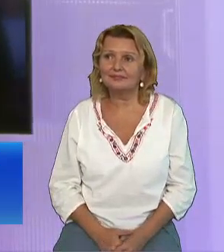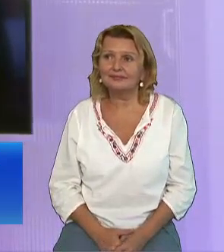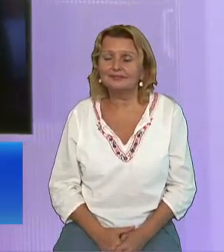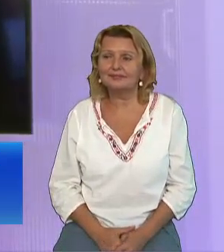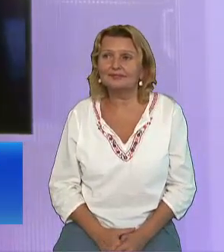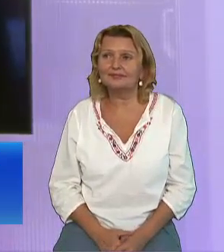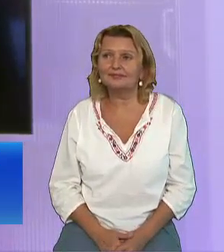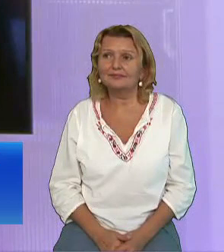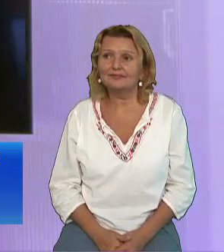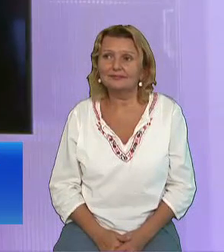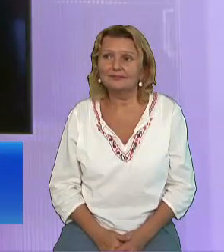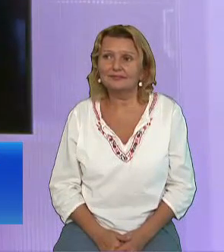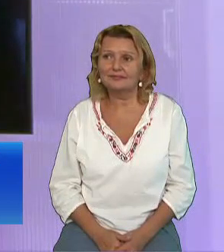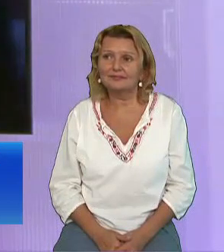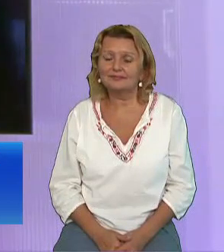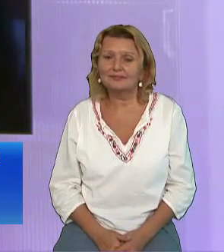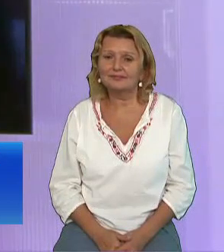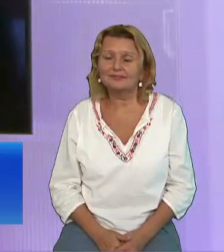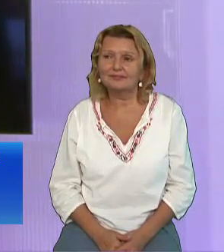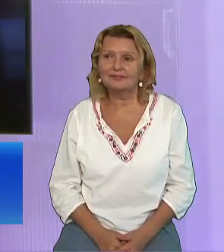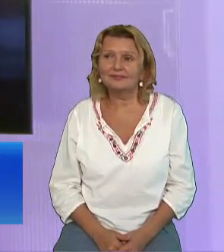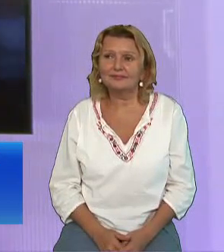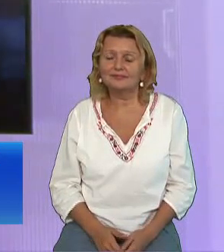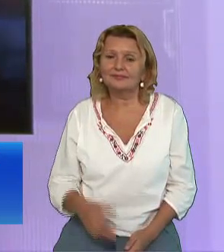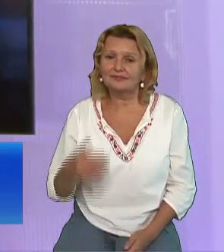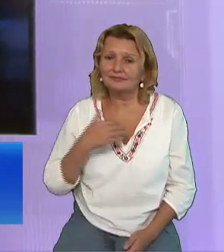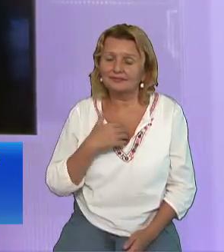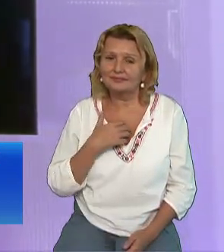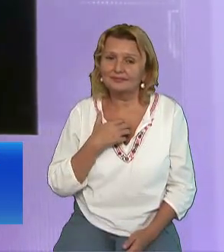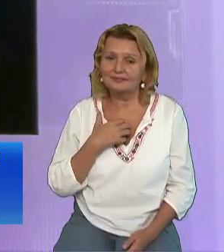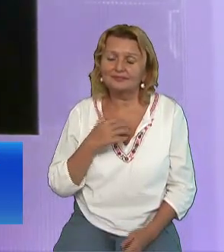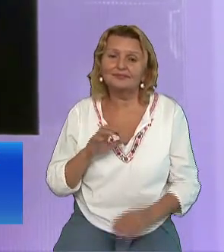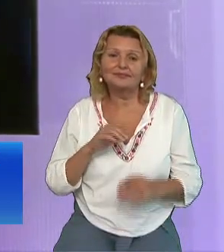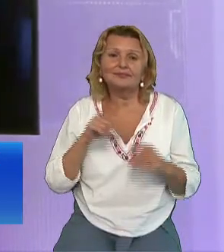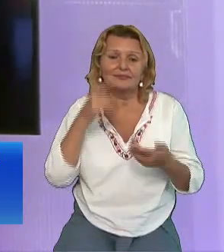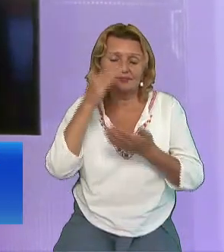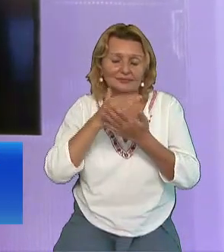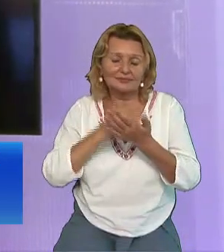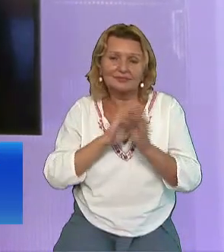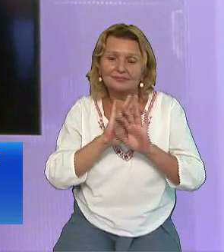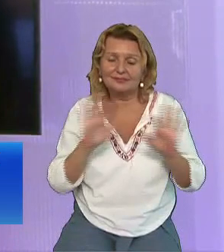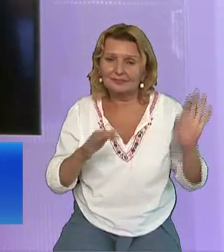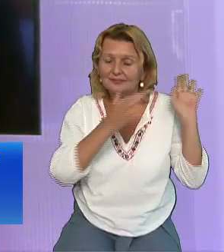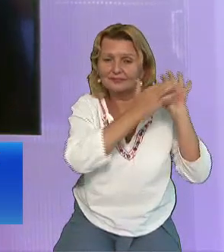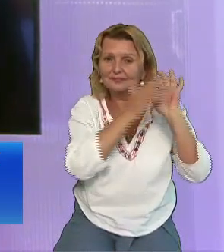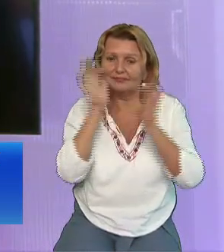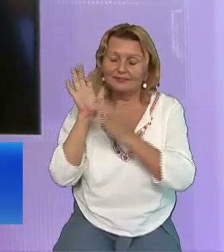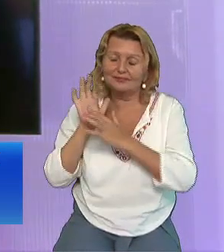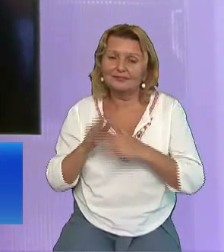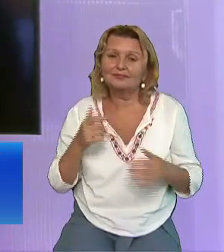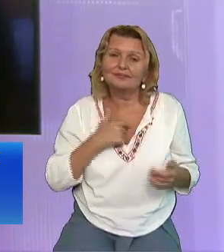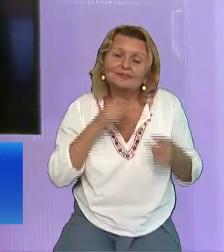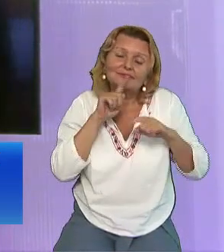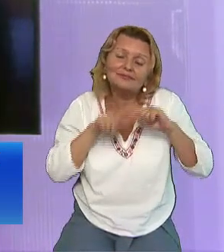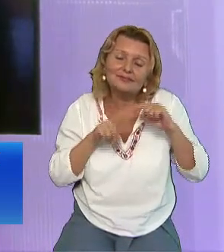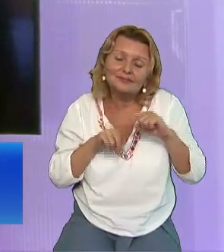Iisus Au loc adevăratele revelații Noi de-a lungul programului Numai Hristos Am încercat doar să vă Deschid o perspectivă